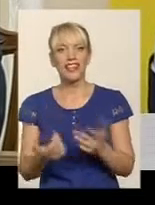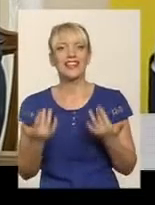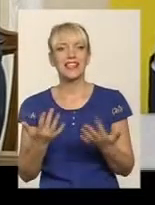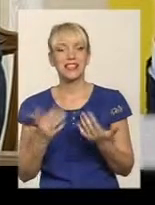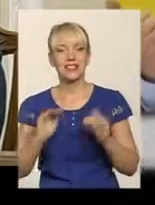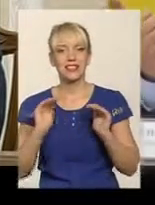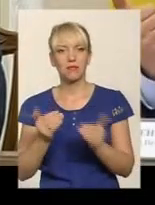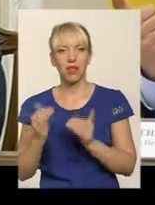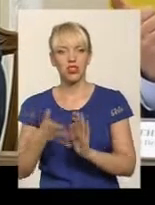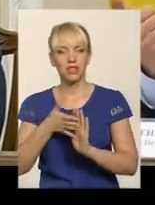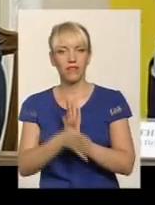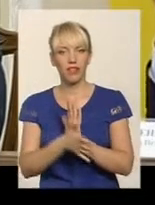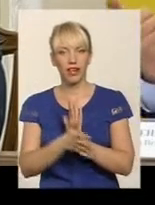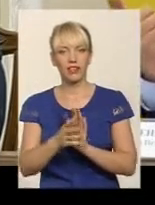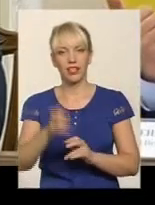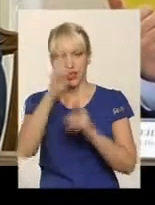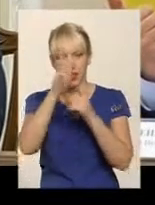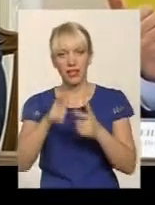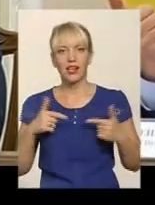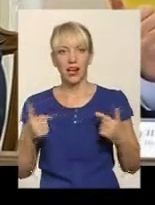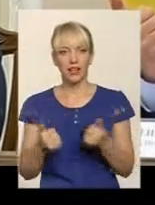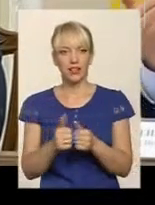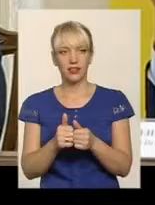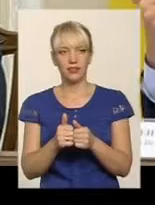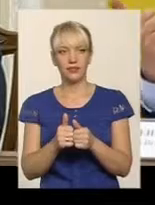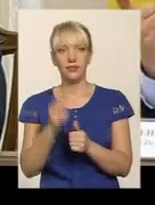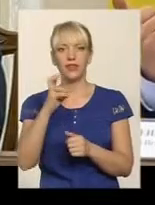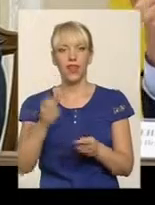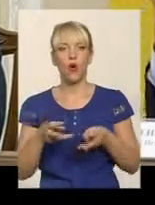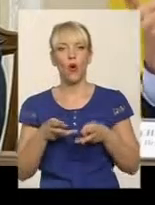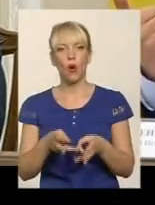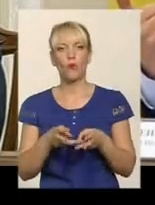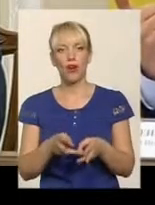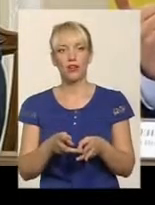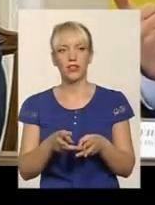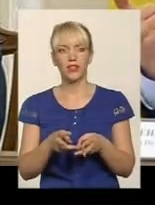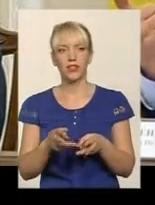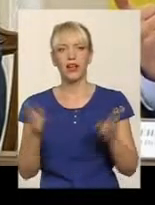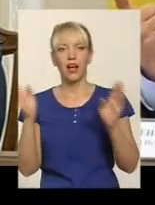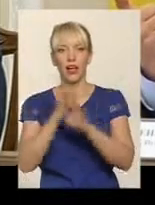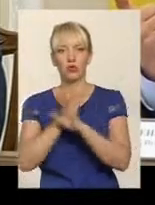витрати країни на опалювання атмосфери.